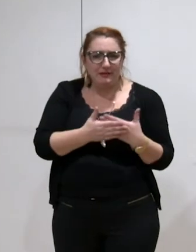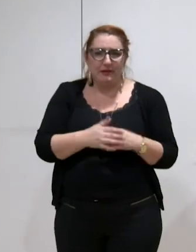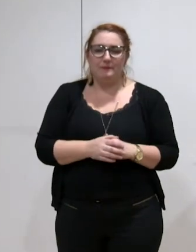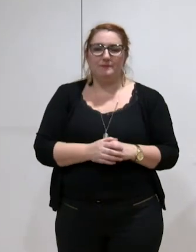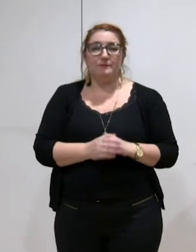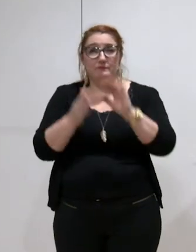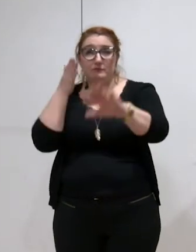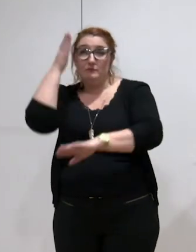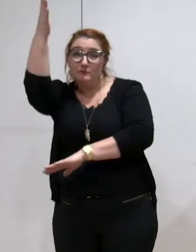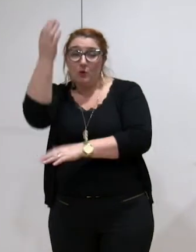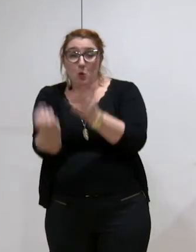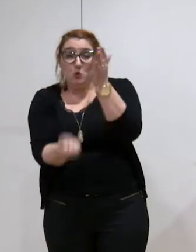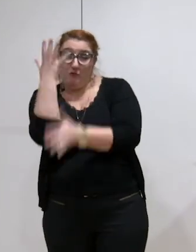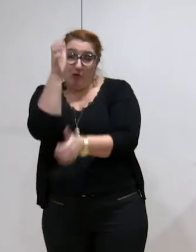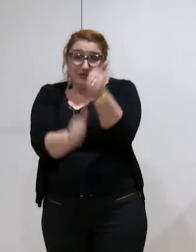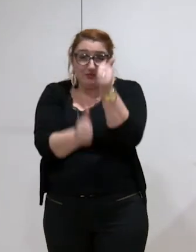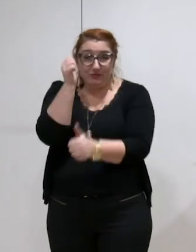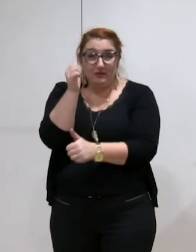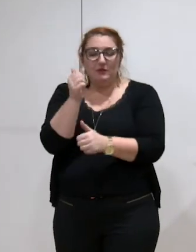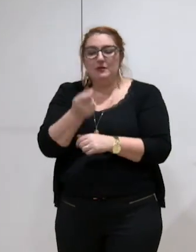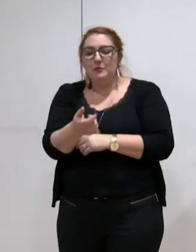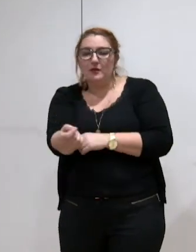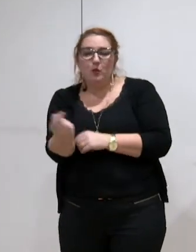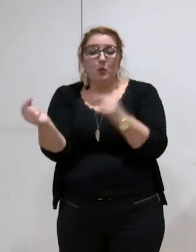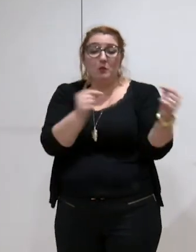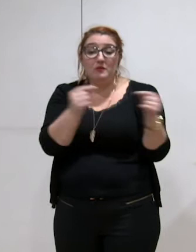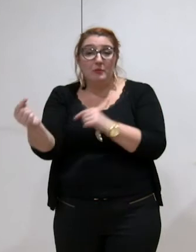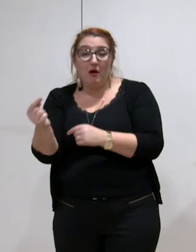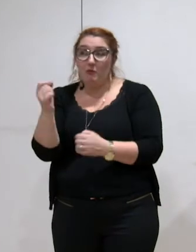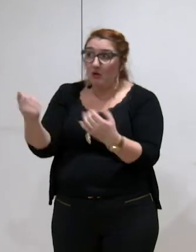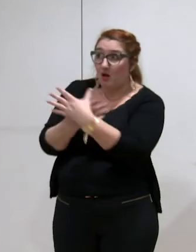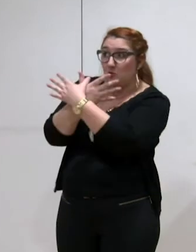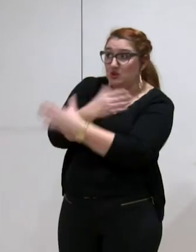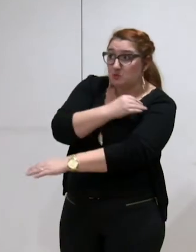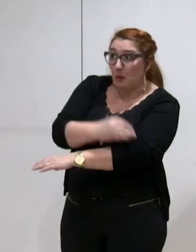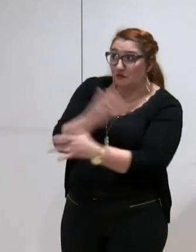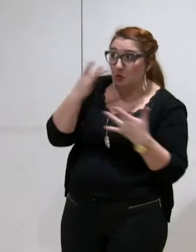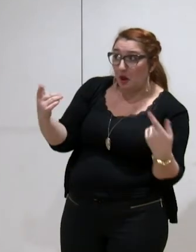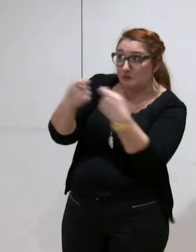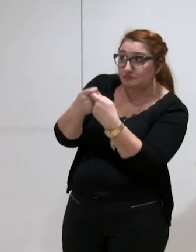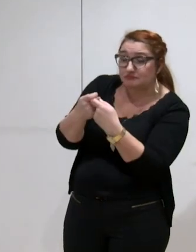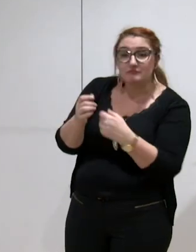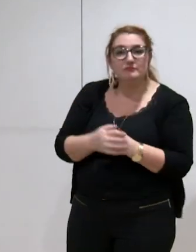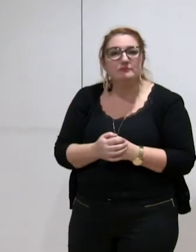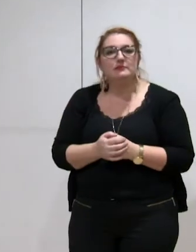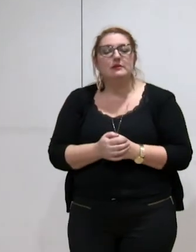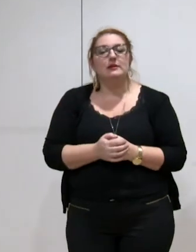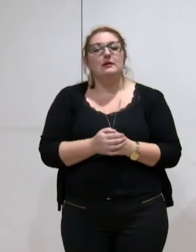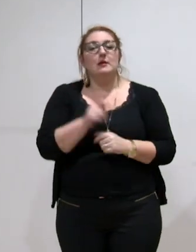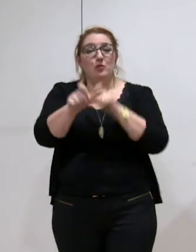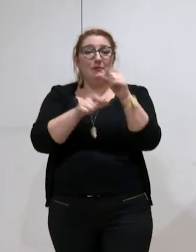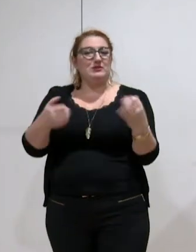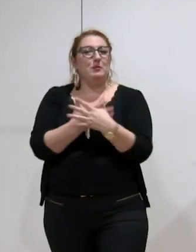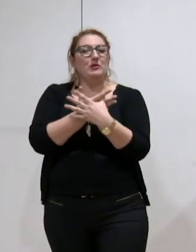avec bientôt le débat sur l'intérêt communautaire sportif et culturel. Pour que les métropolitains comprennent le sens de ces actions,